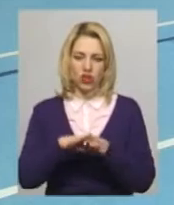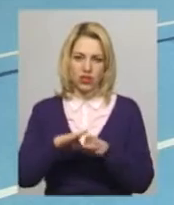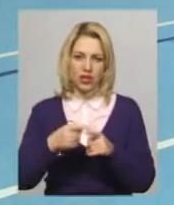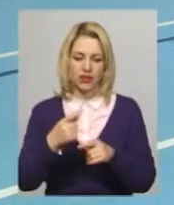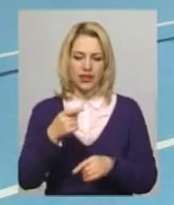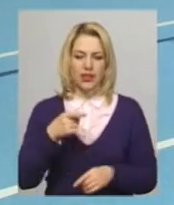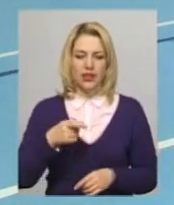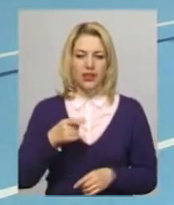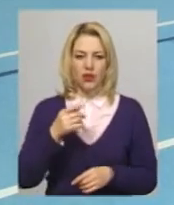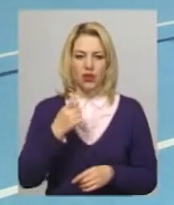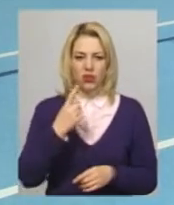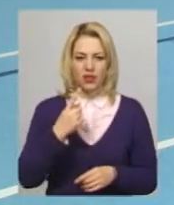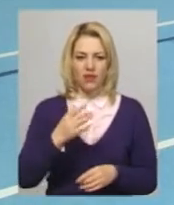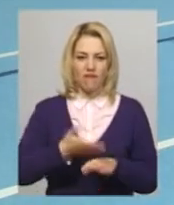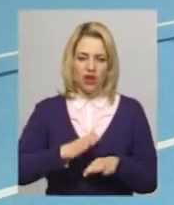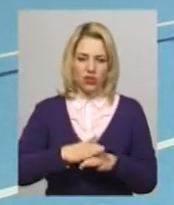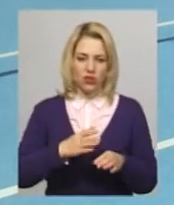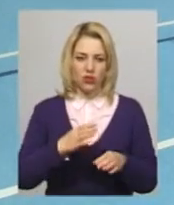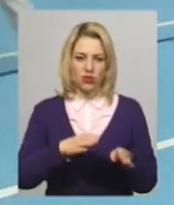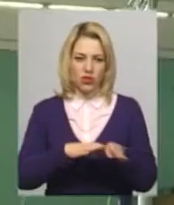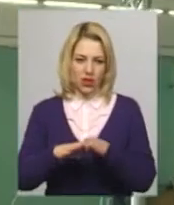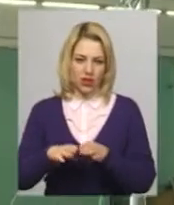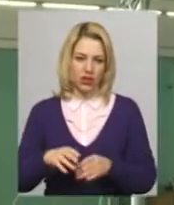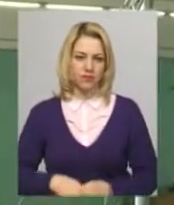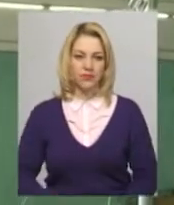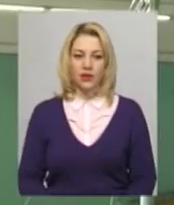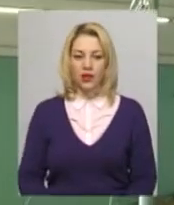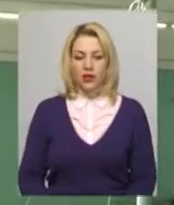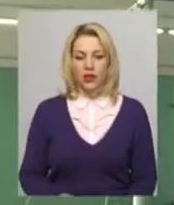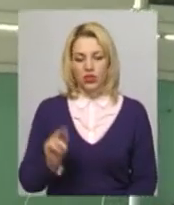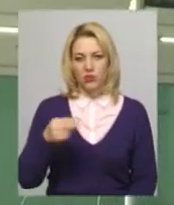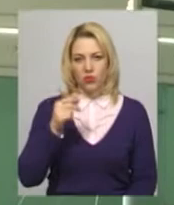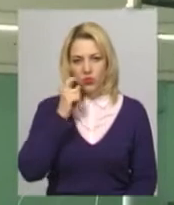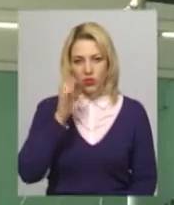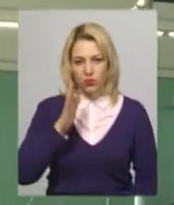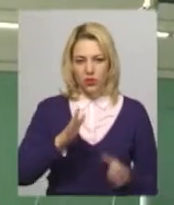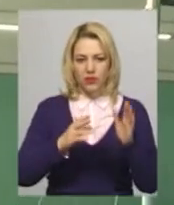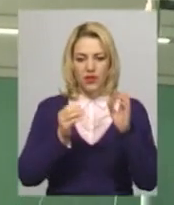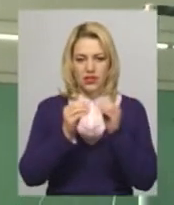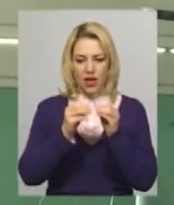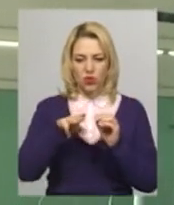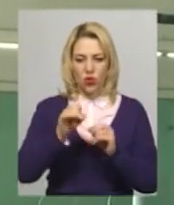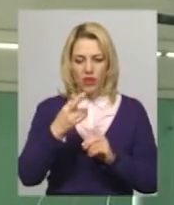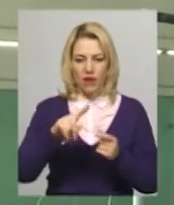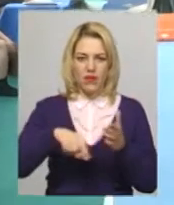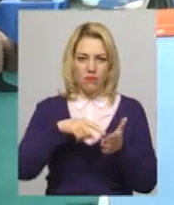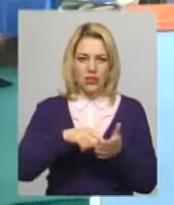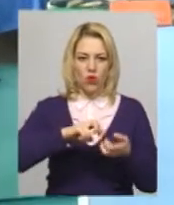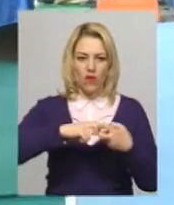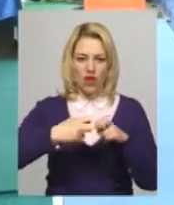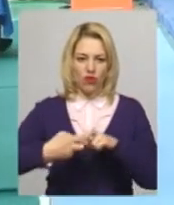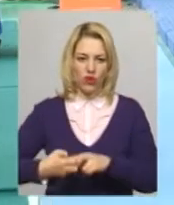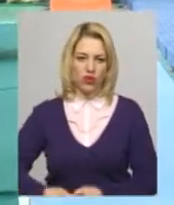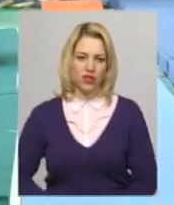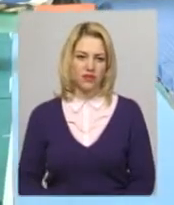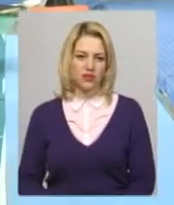року, один першорозрядник 2008 року. Чемпіонат України відбудеться 10 травня у місті Івано-Франківськ. Андрій Гуманий,